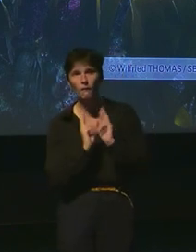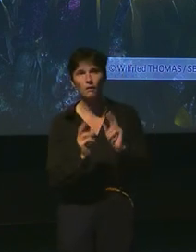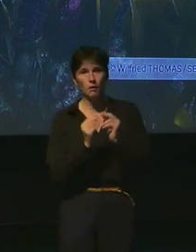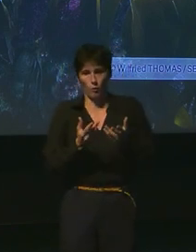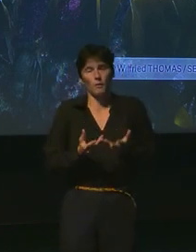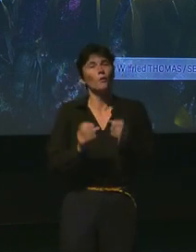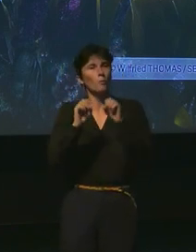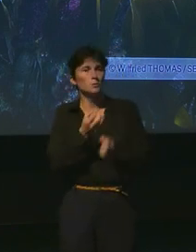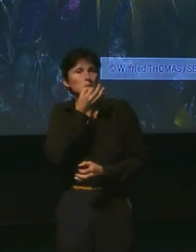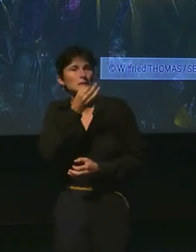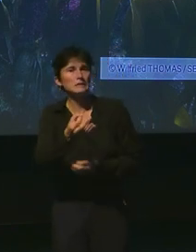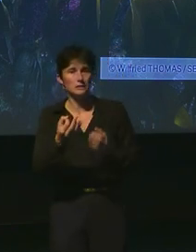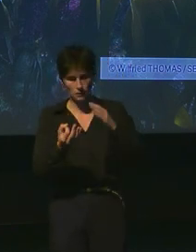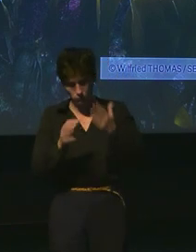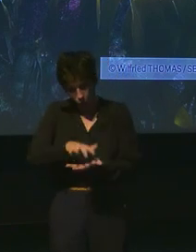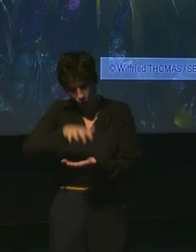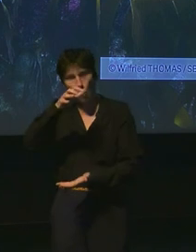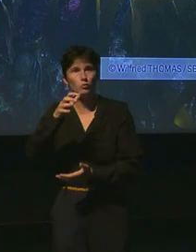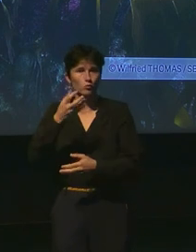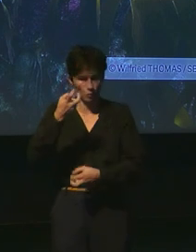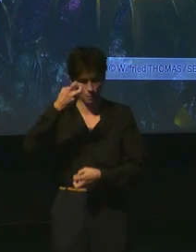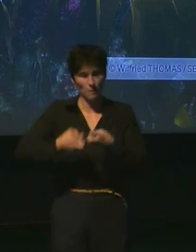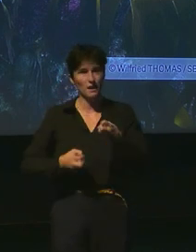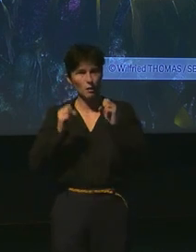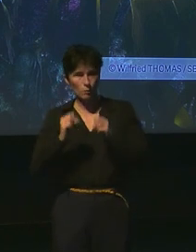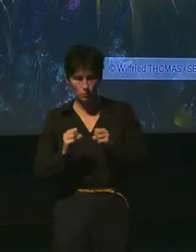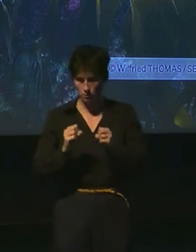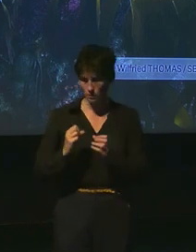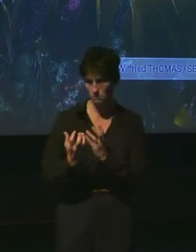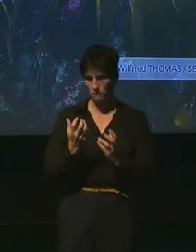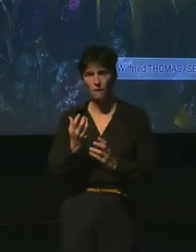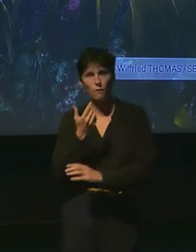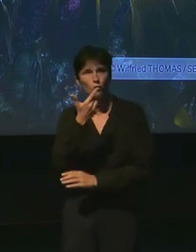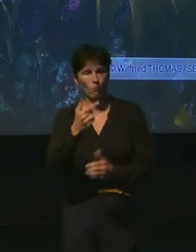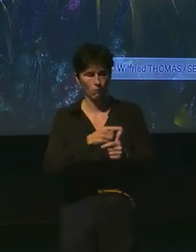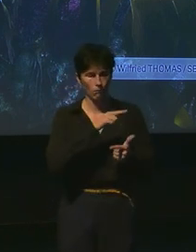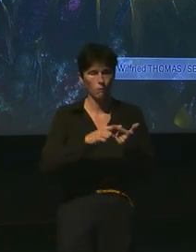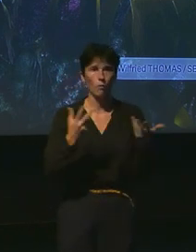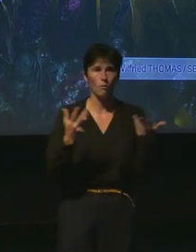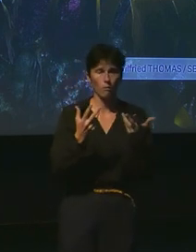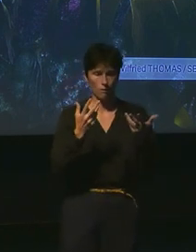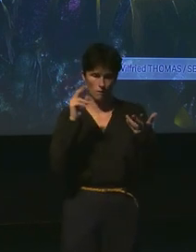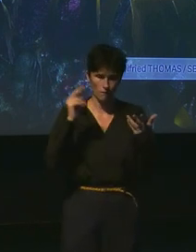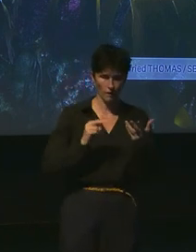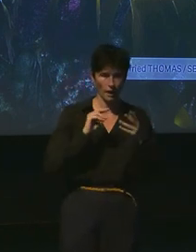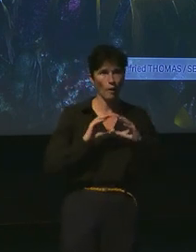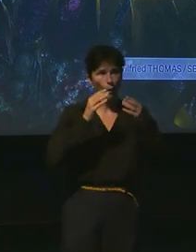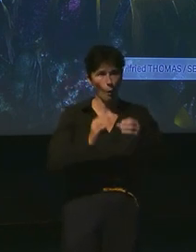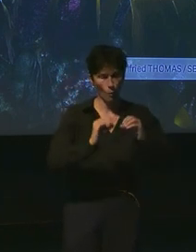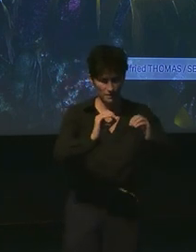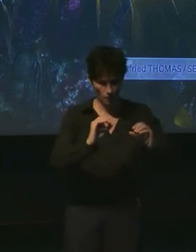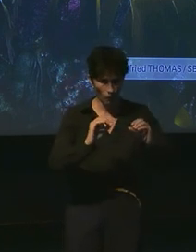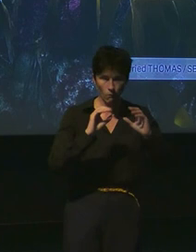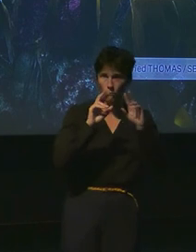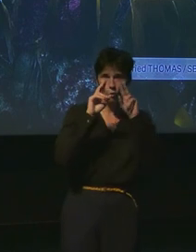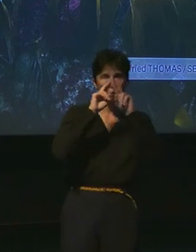bières, avec deux messages finalement qui ressortent, c'est que l'océan est à l'univers. J'avoue que je n'y reprends parfaitement et tous